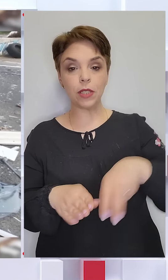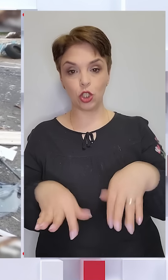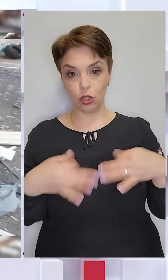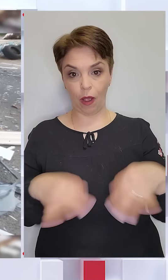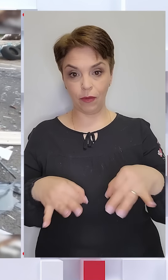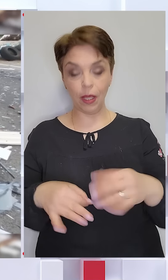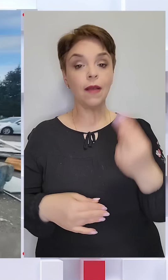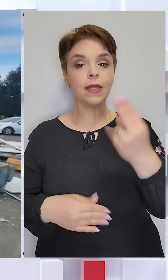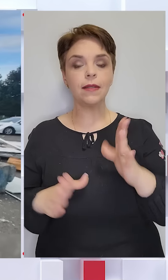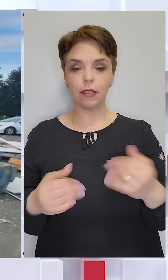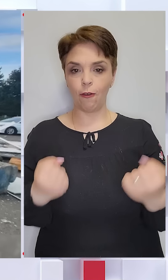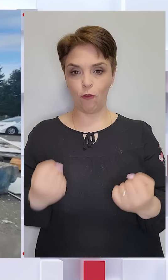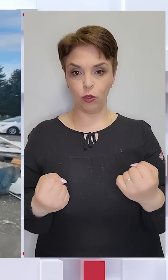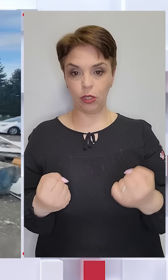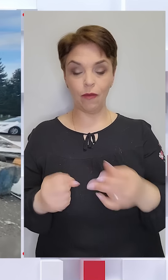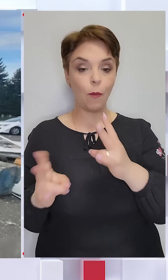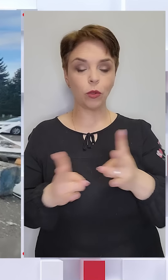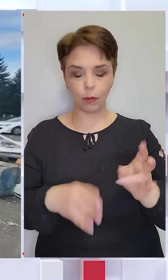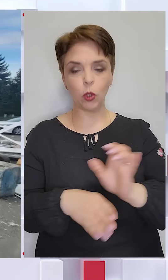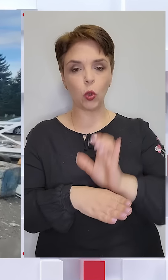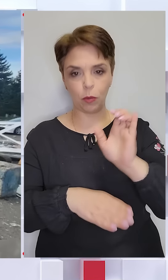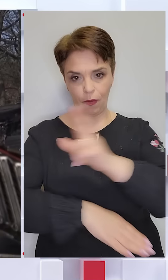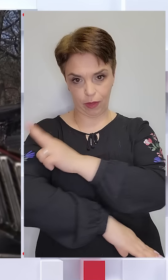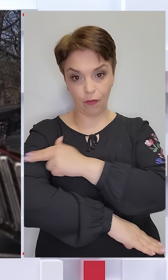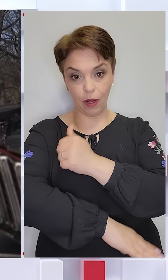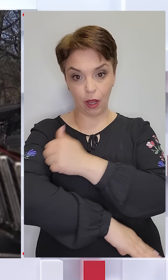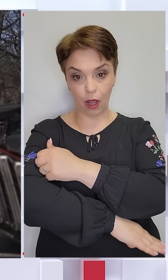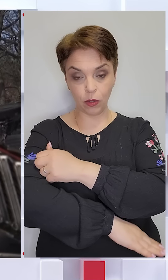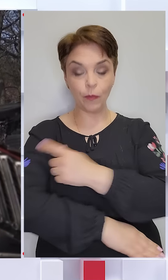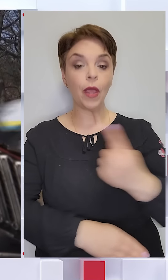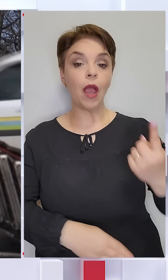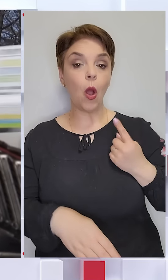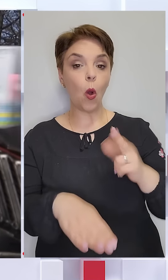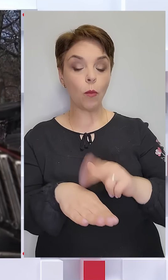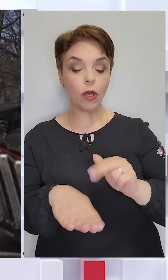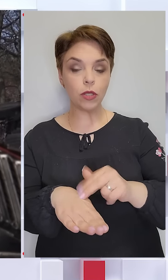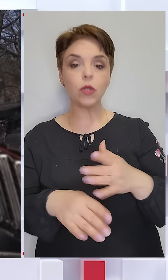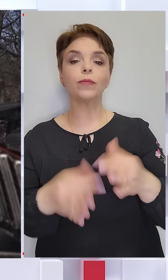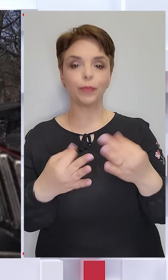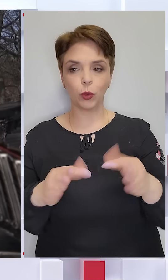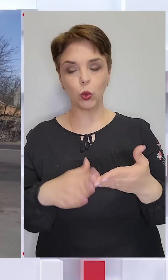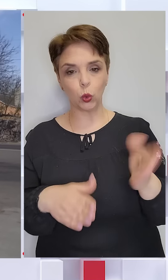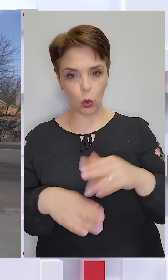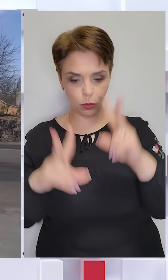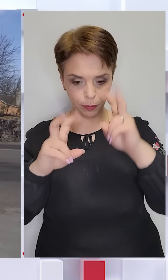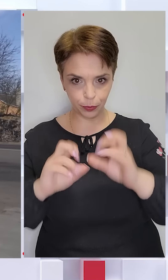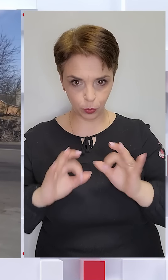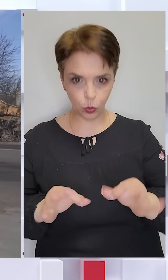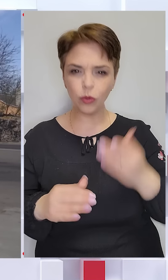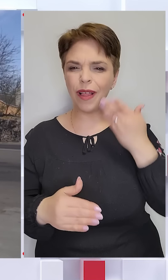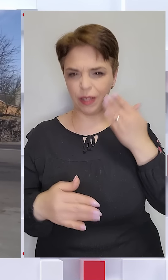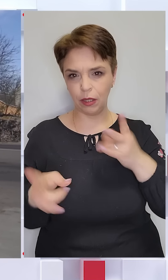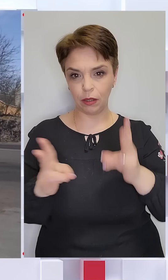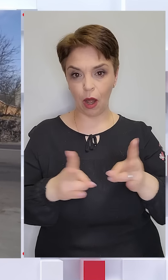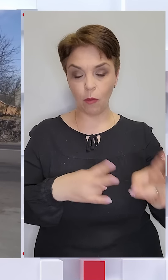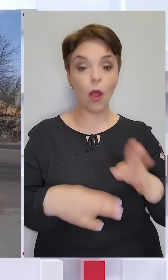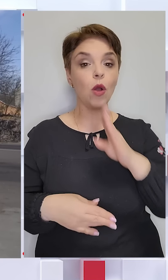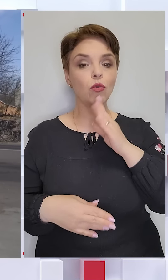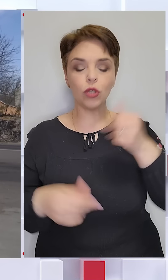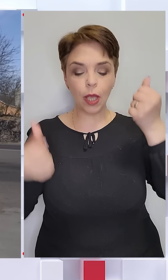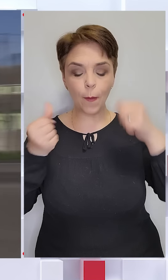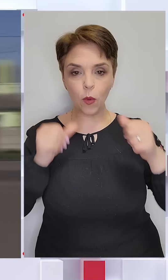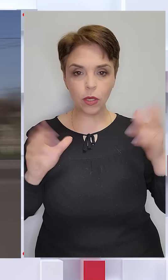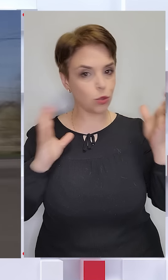автівки вцілів лише водій. Потерпілих доправили у лікарні. Патрульного після обстежень відпустили додому. В нього легкі травми. У жінки